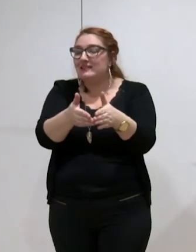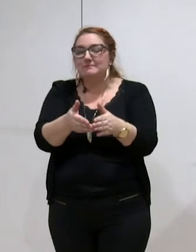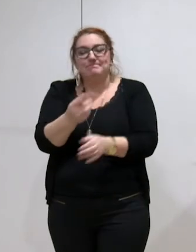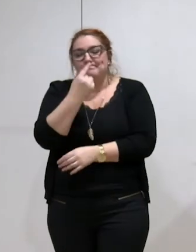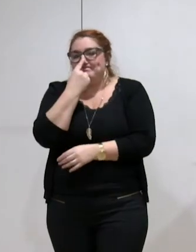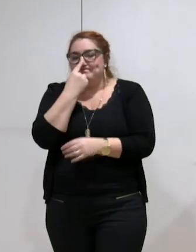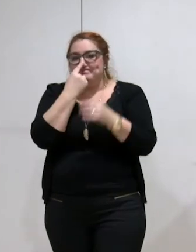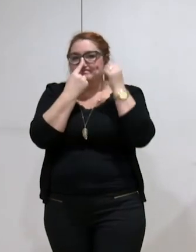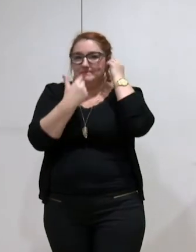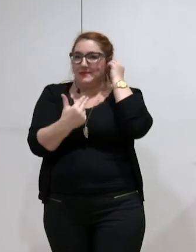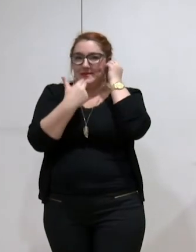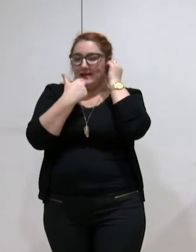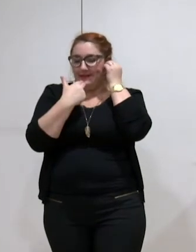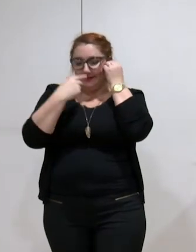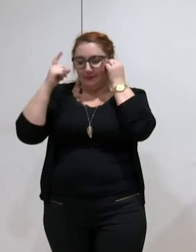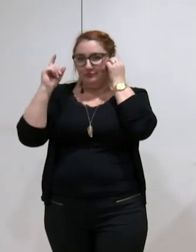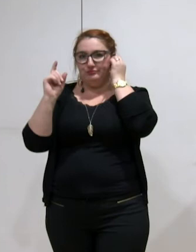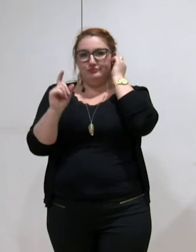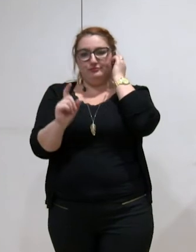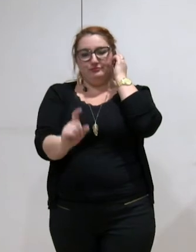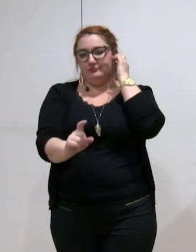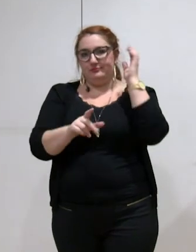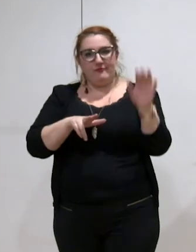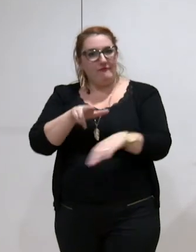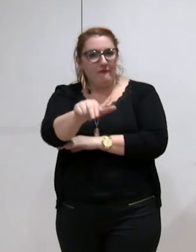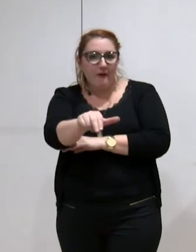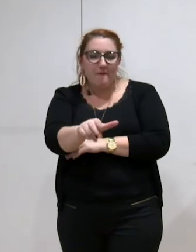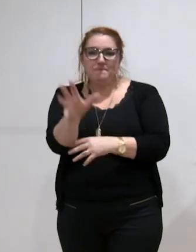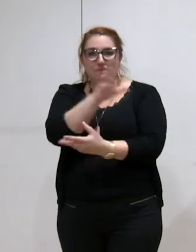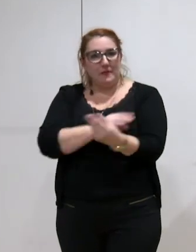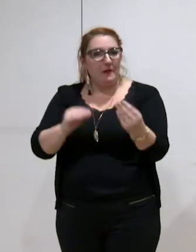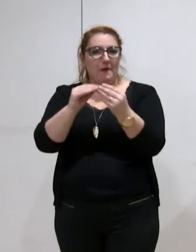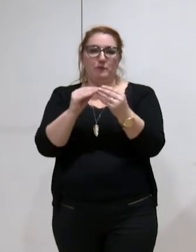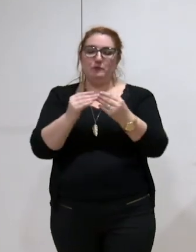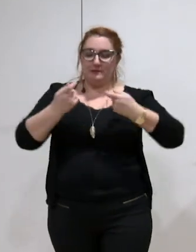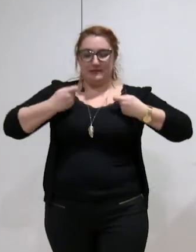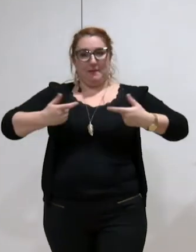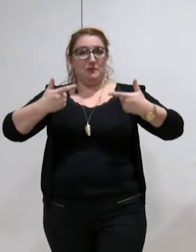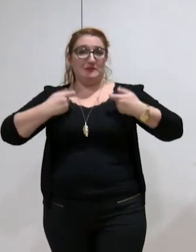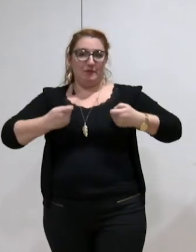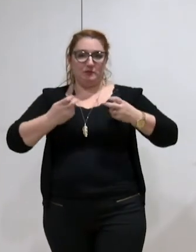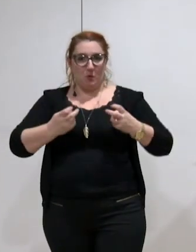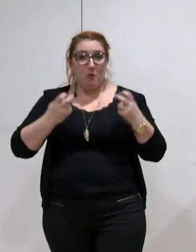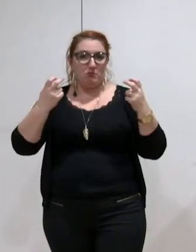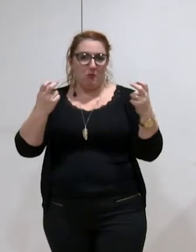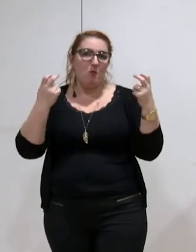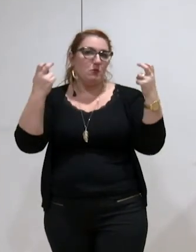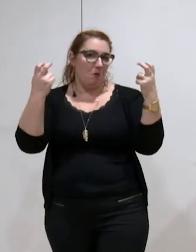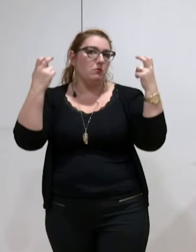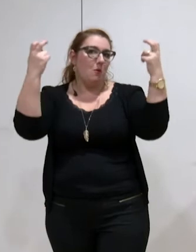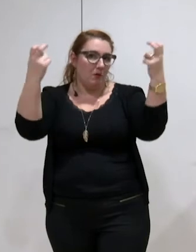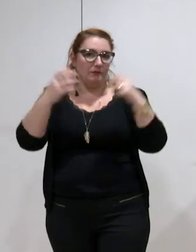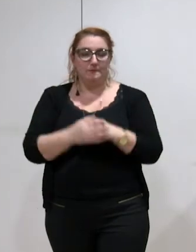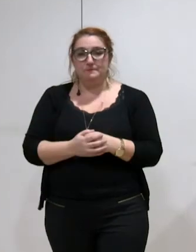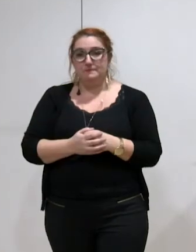fois une perte de qualité et une augmentation des dépenses. Et donc, voilà les